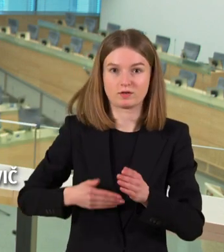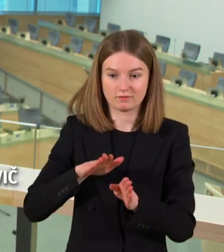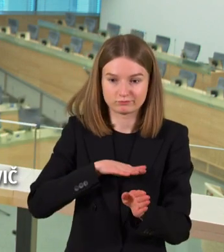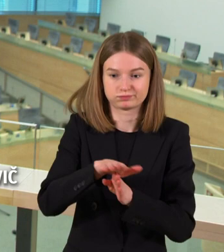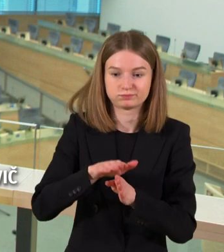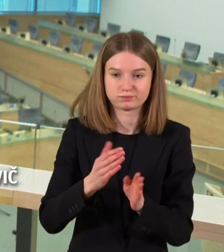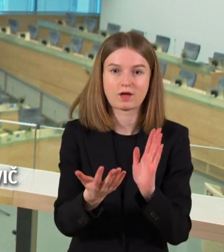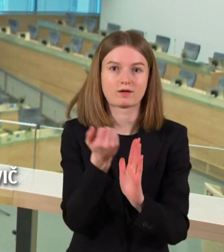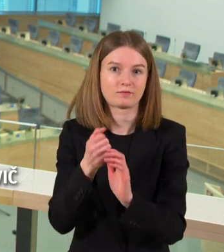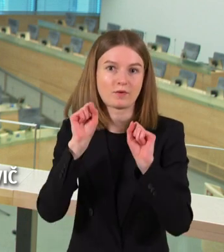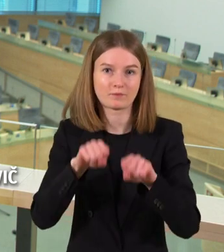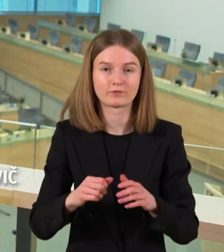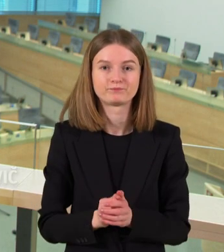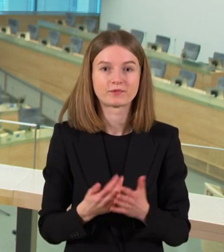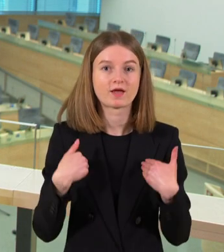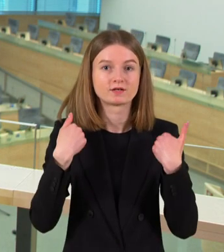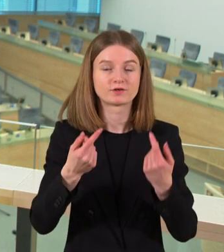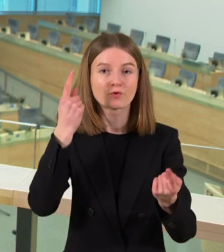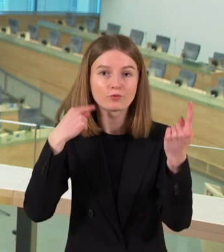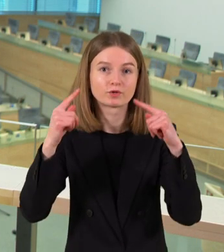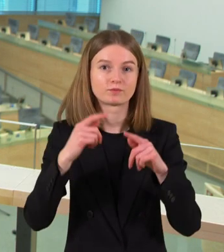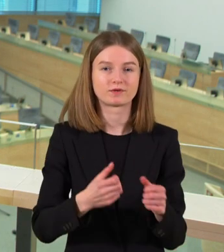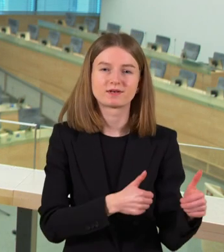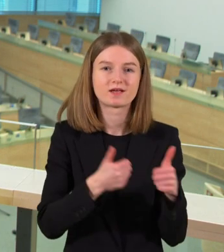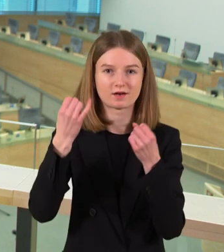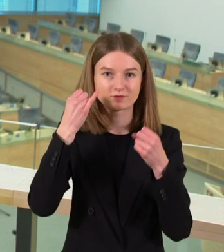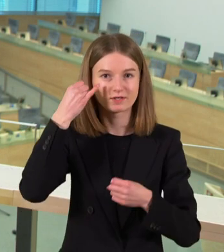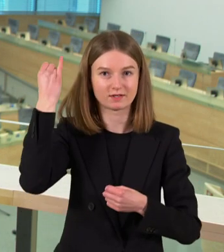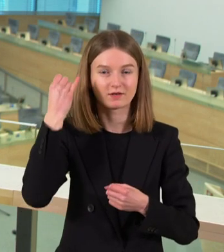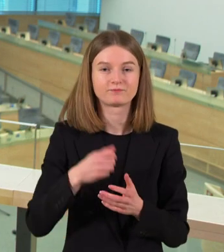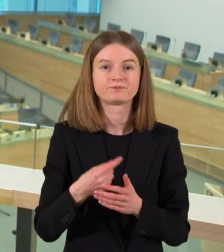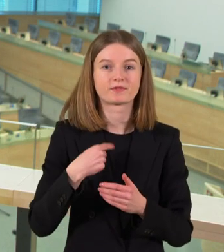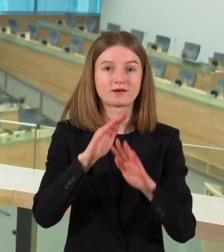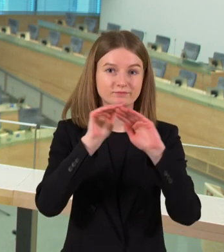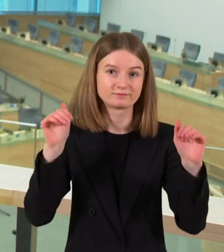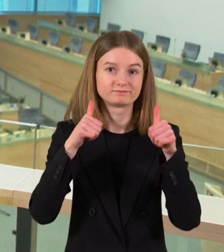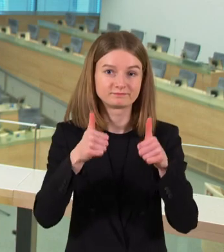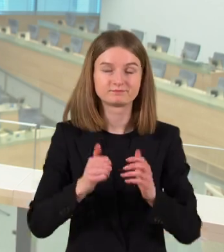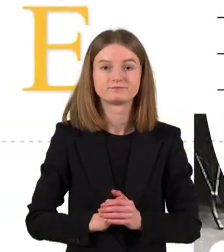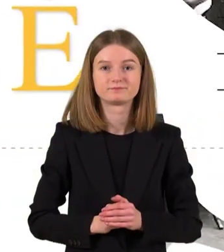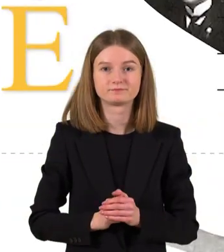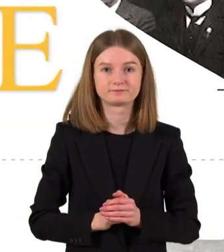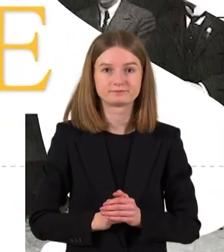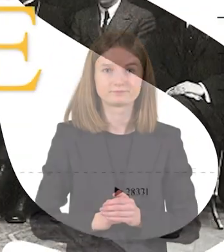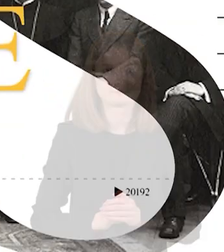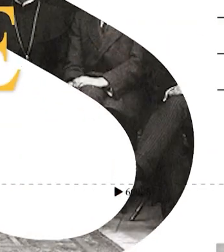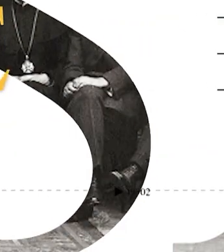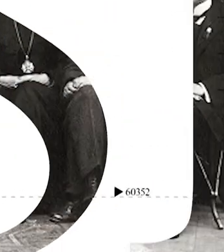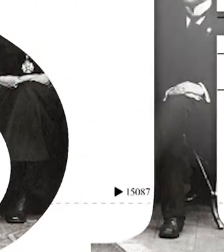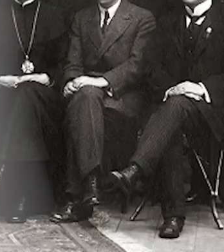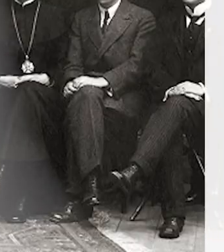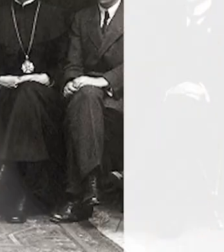ir pasiekti. Linkėdami kūrybingų ir pačių geriausių idėjų. Atsisveikiname iki kitos savaitės. Sudė. Dė.